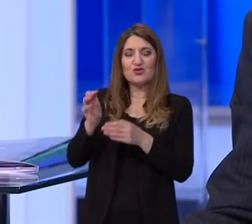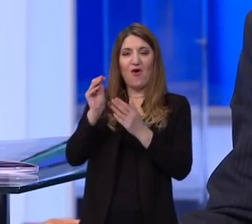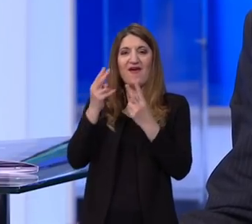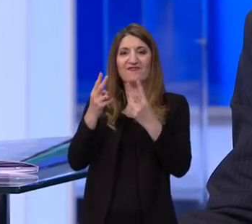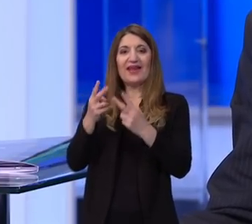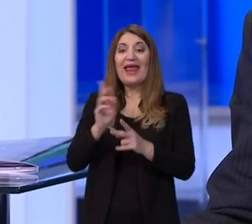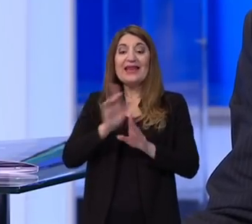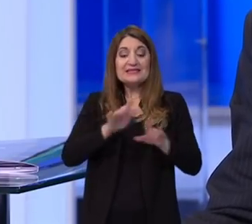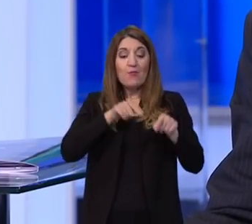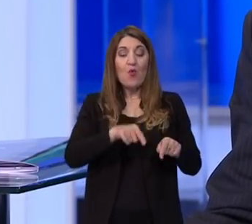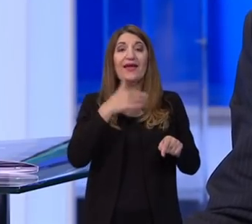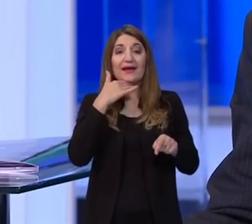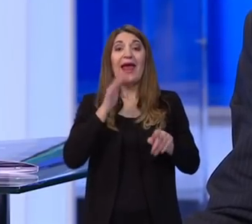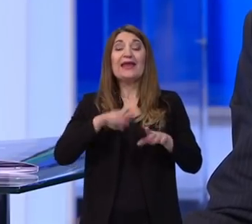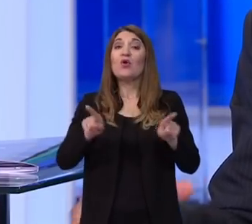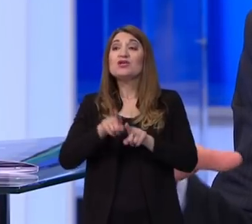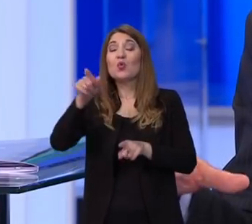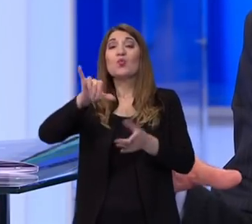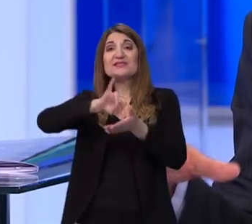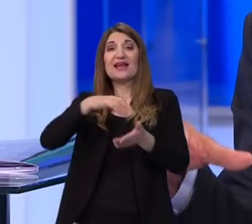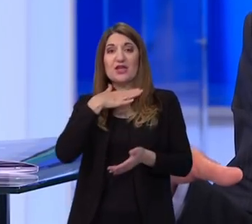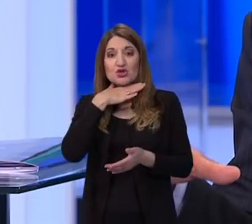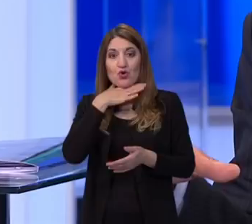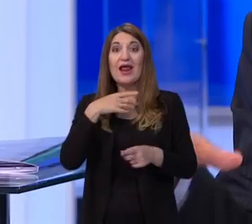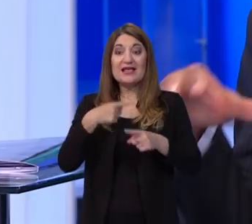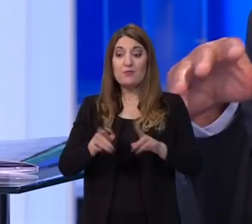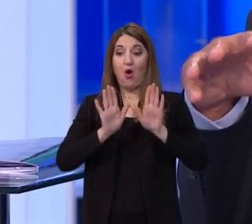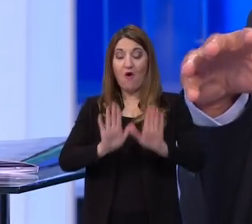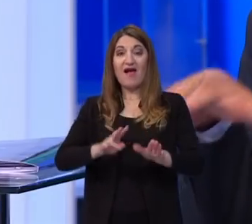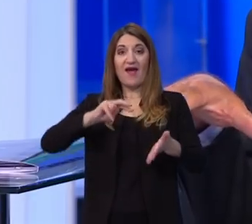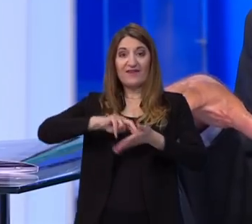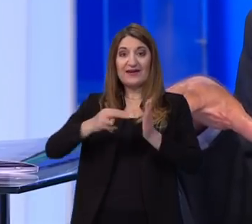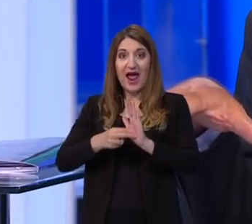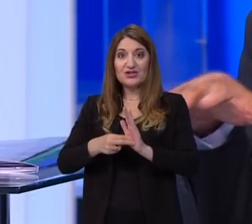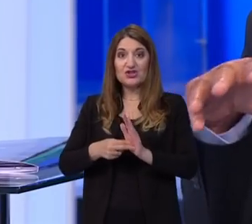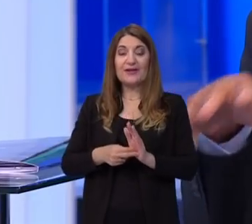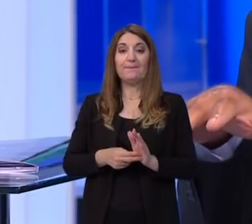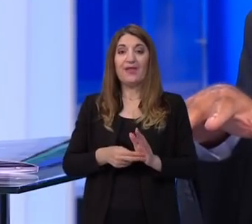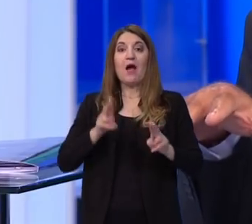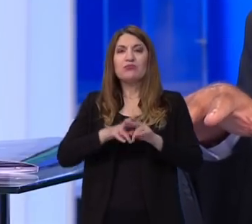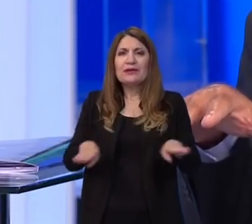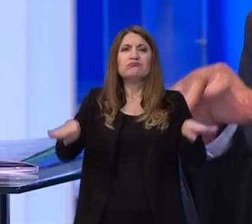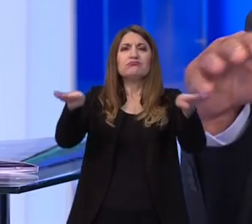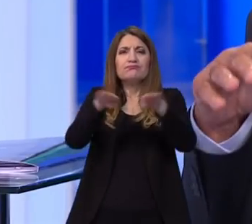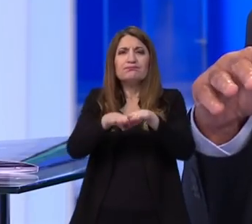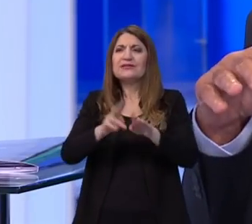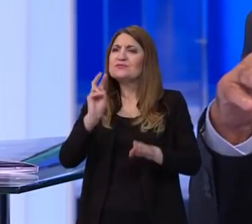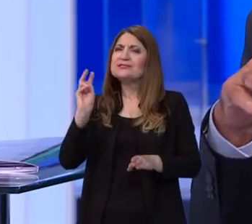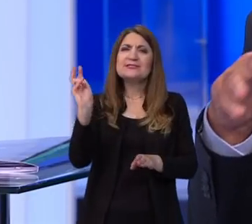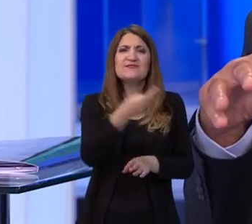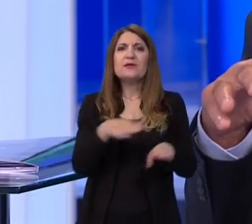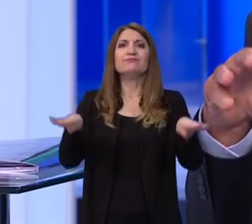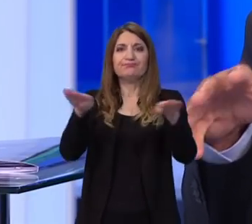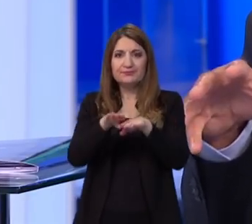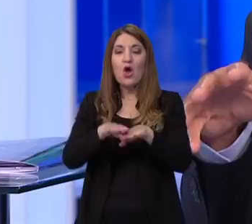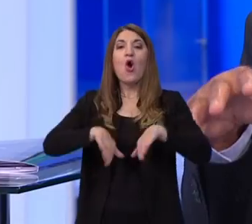spomenutim razredima, nego mogući i u srednjih školama. Jer u istinu, na taj način, kad idemo iz pozicije jednakopravnosti za sve, možemo